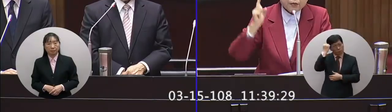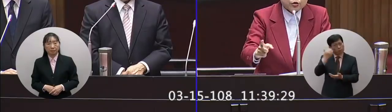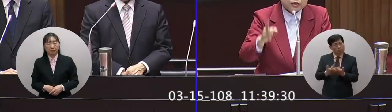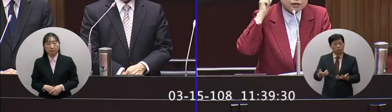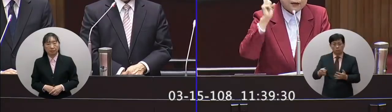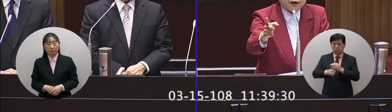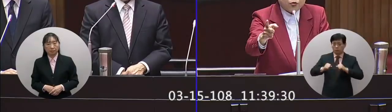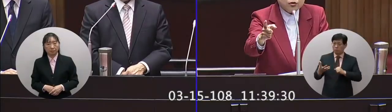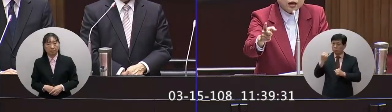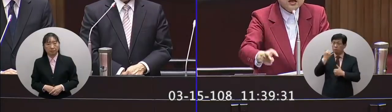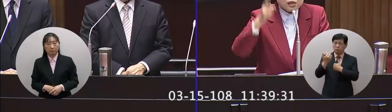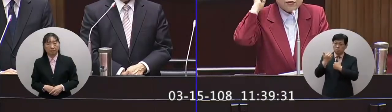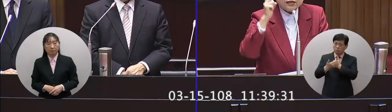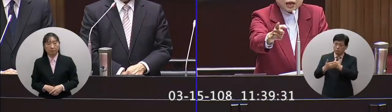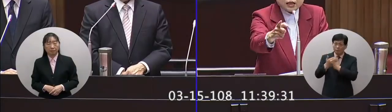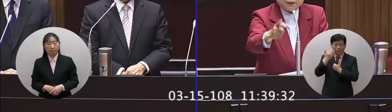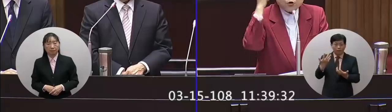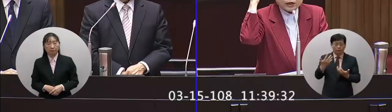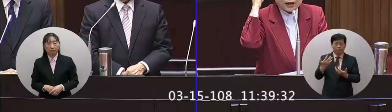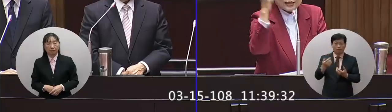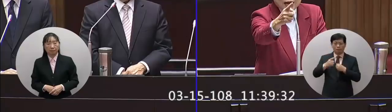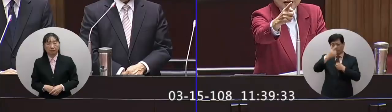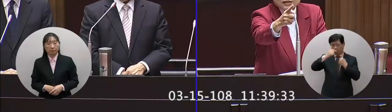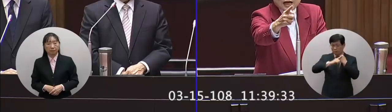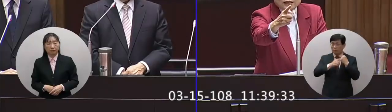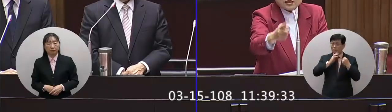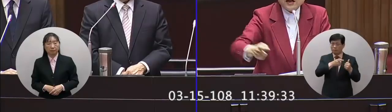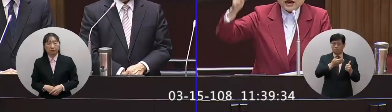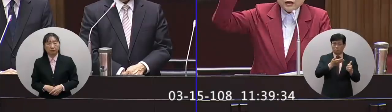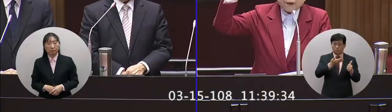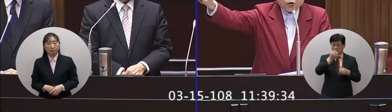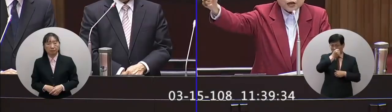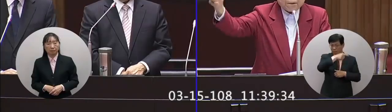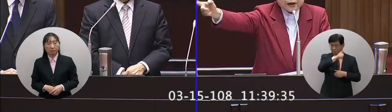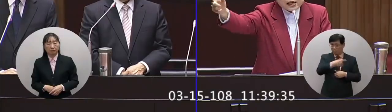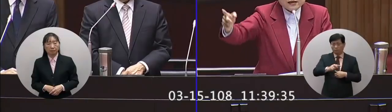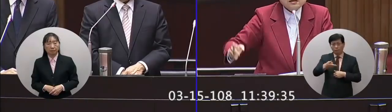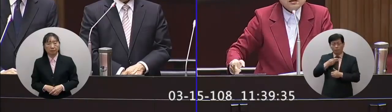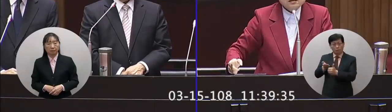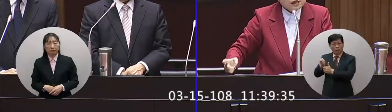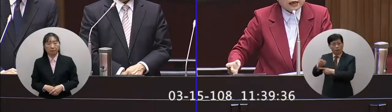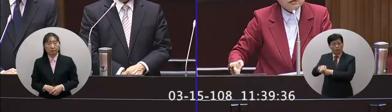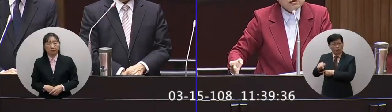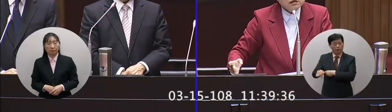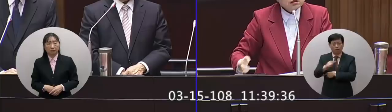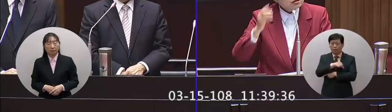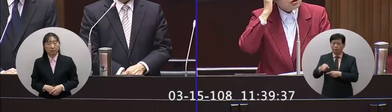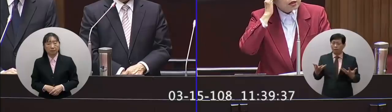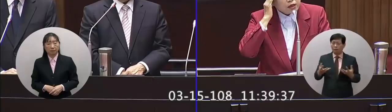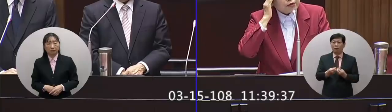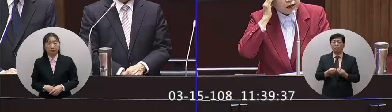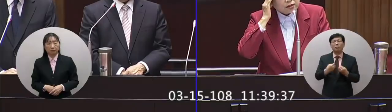他的生命權是誰保護呢司法的正義是保護這個咔嚓殺人者還是保護這個被殺人的人